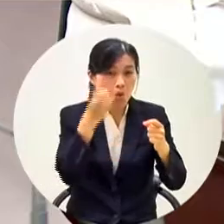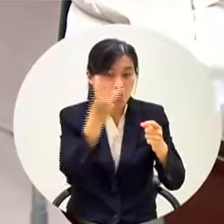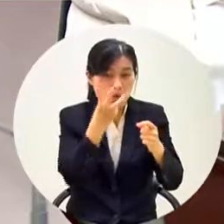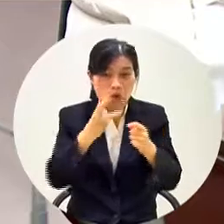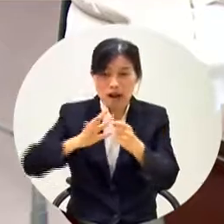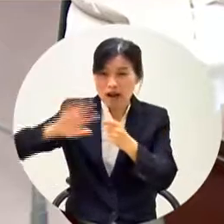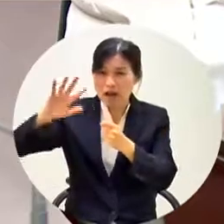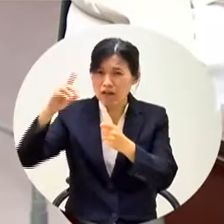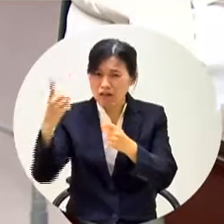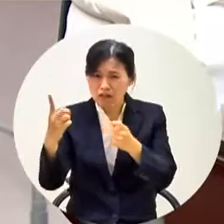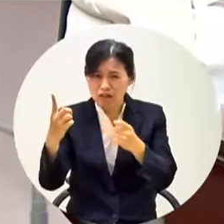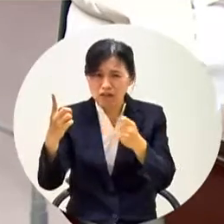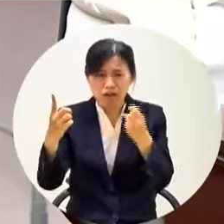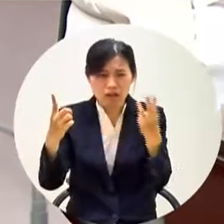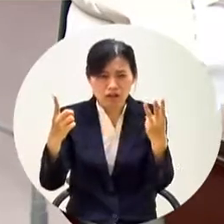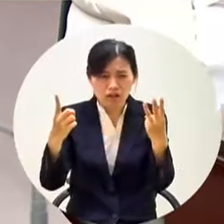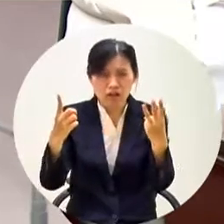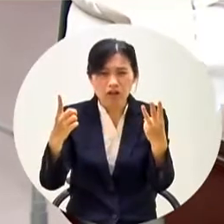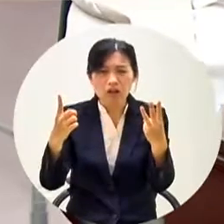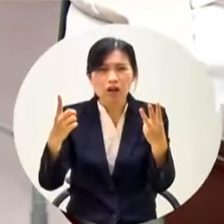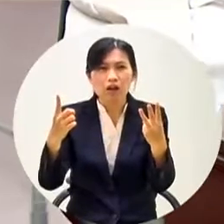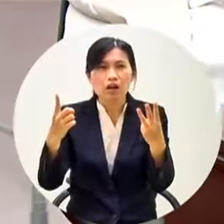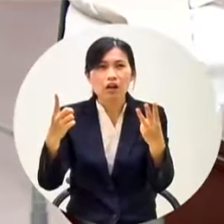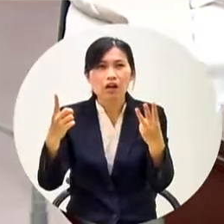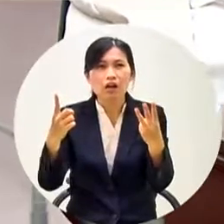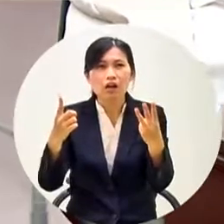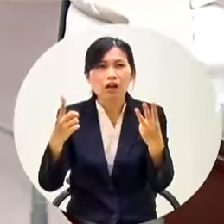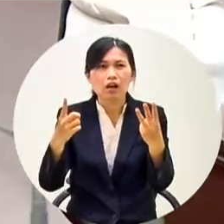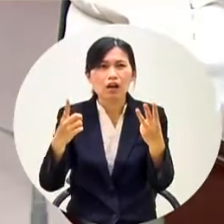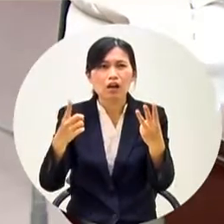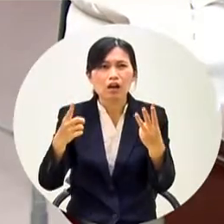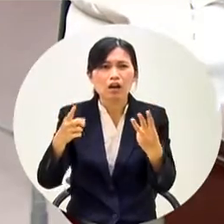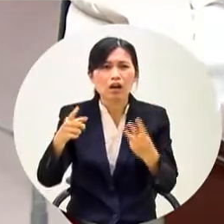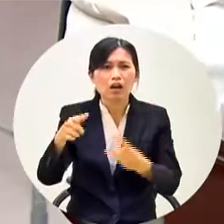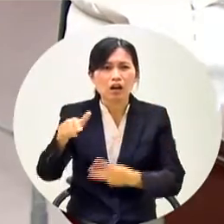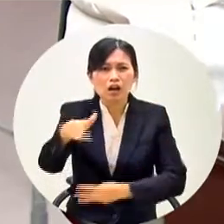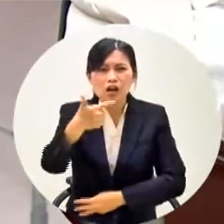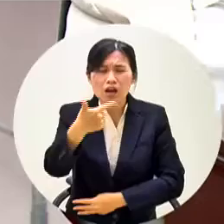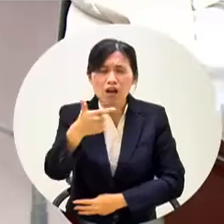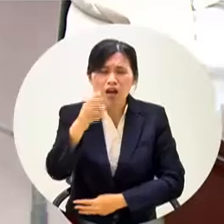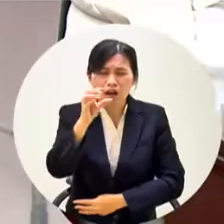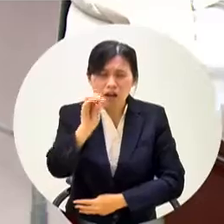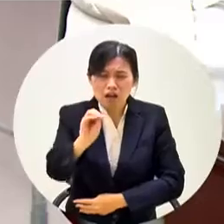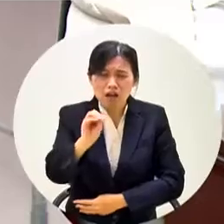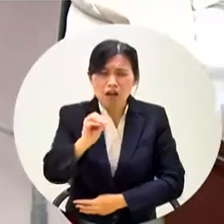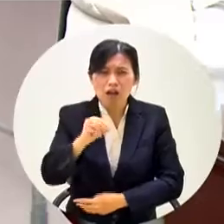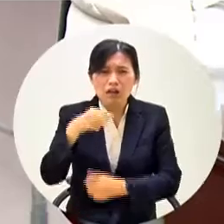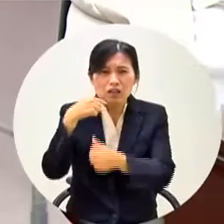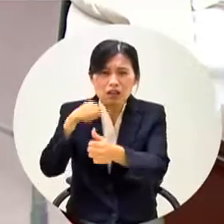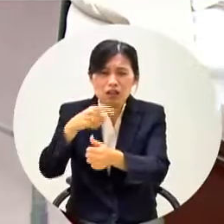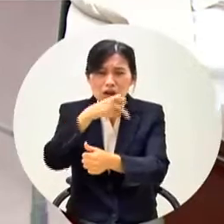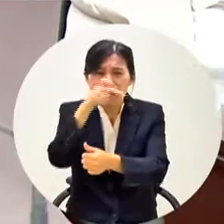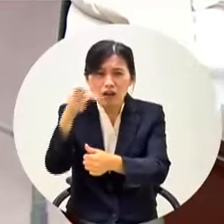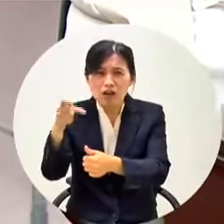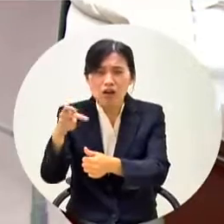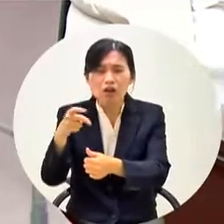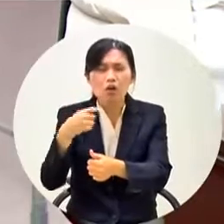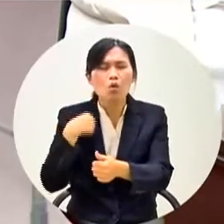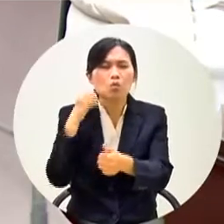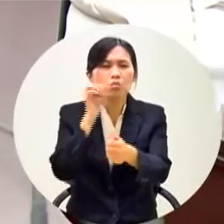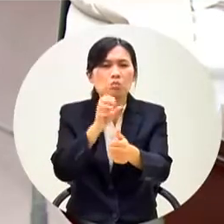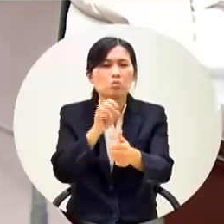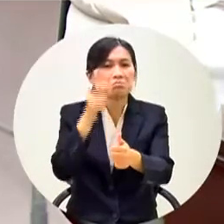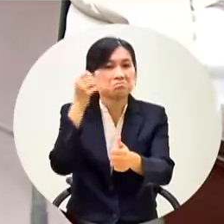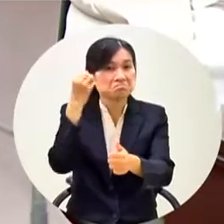你這樣子二十四孝其他的國小他六百多萬教他上英文而已那我要告訴葉副市長給你們一個新的概念